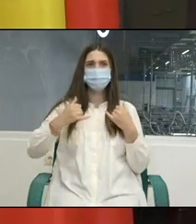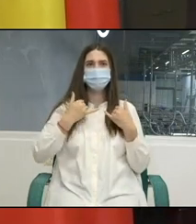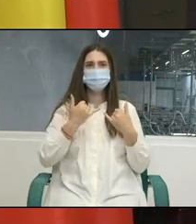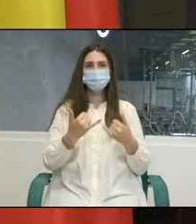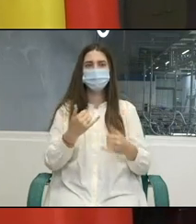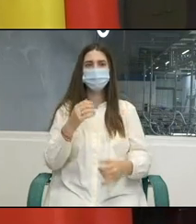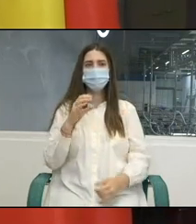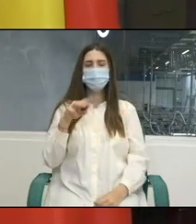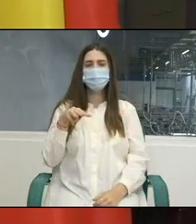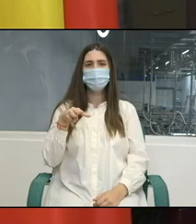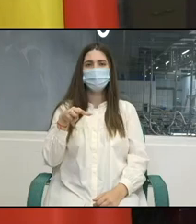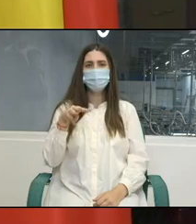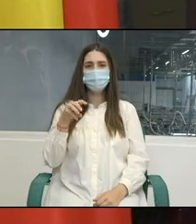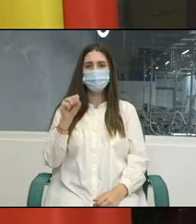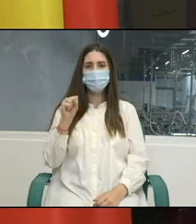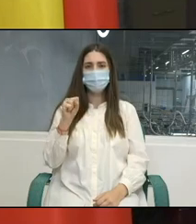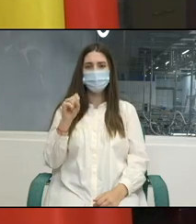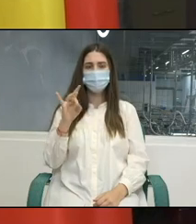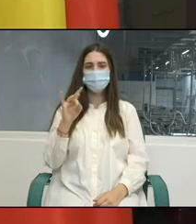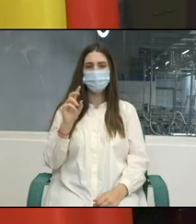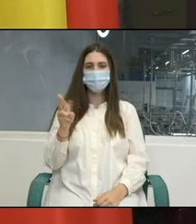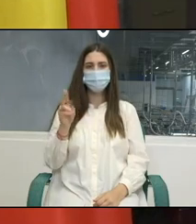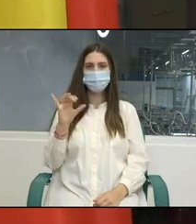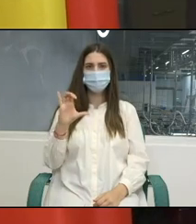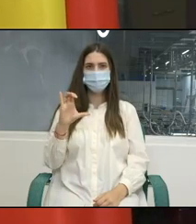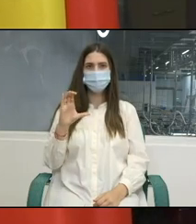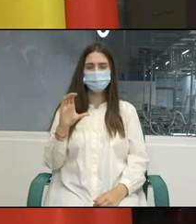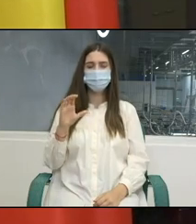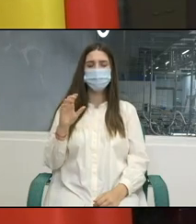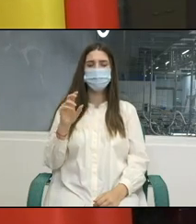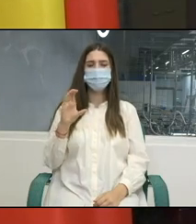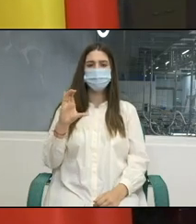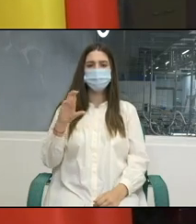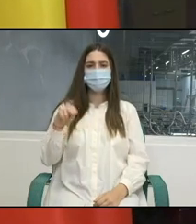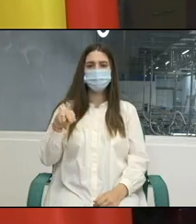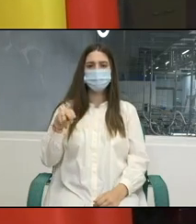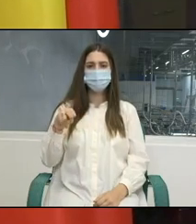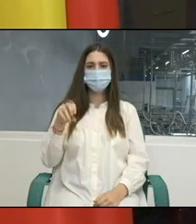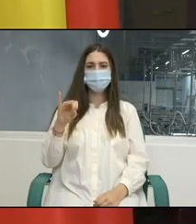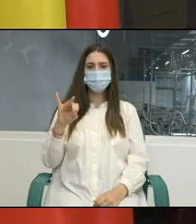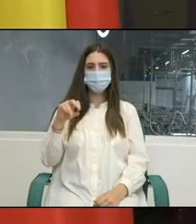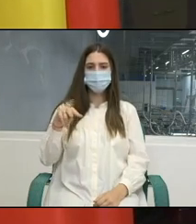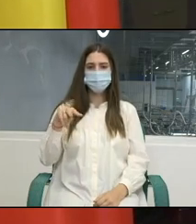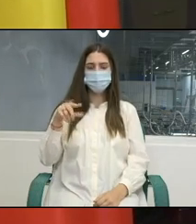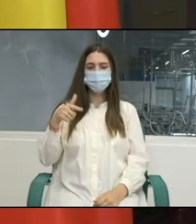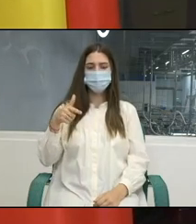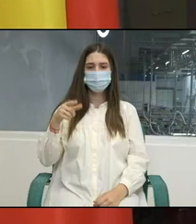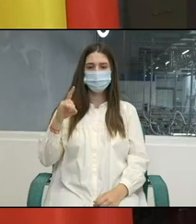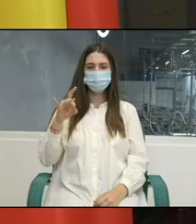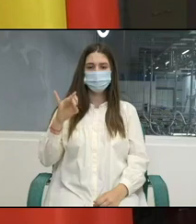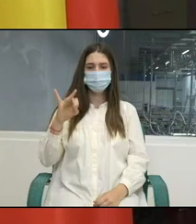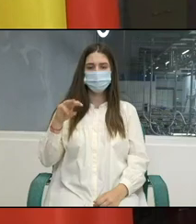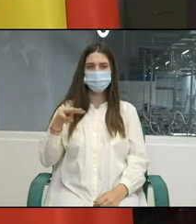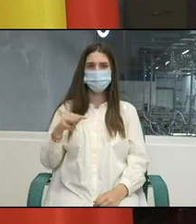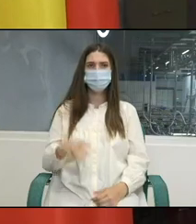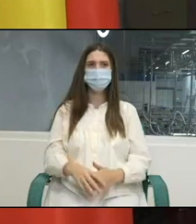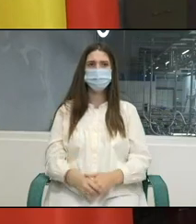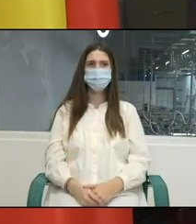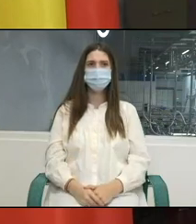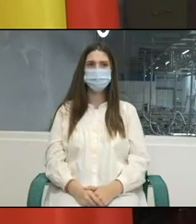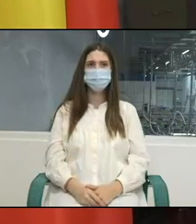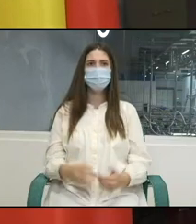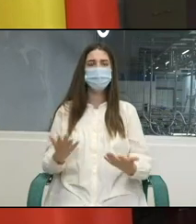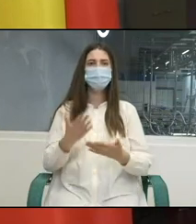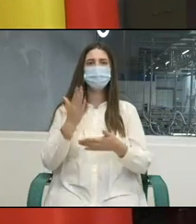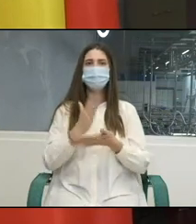Pilgrim, oficiu subregional cu sediu la Budapesta pentru a prezenta în linii foarte mari care sunt vectorii